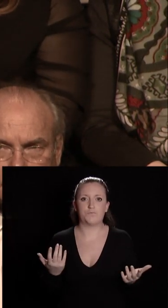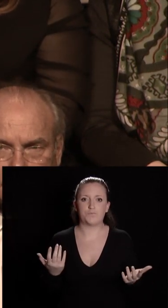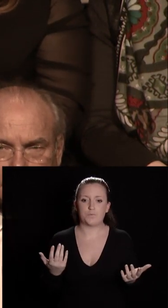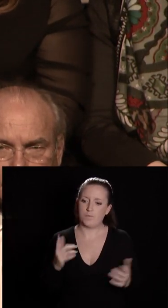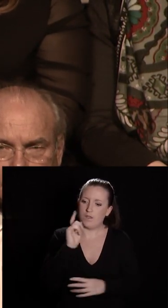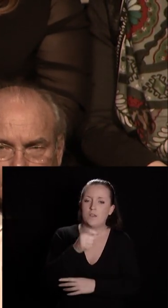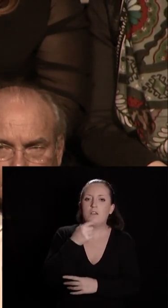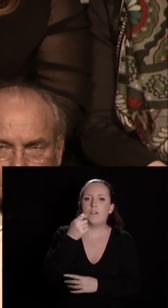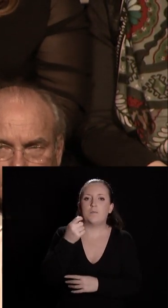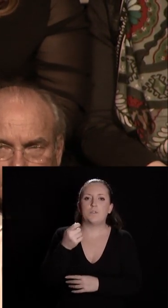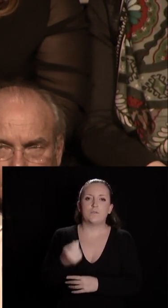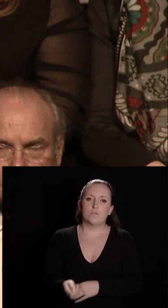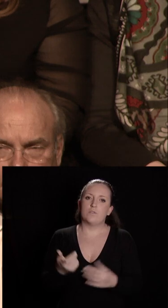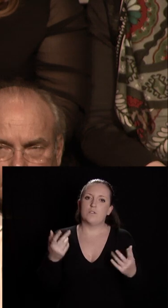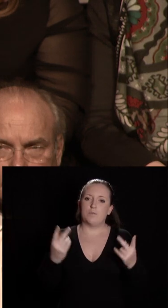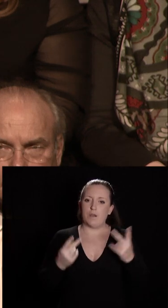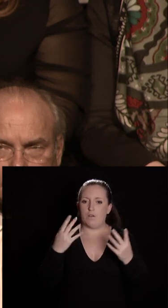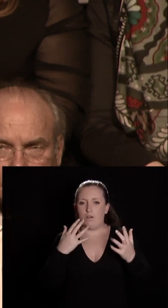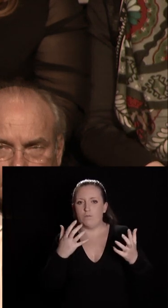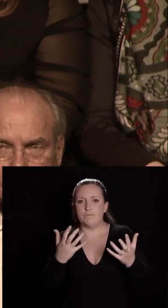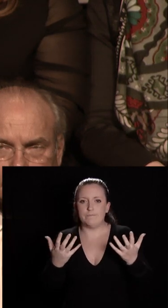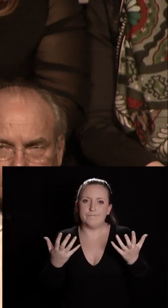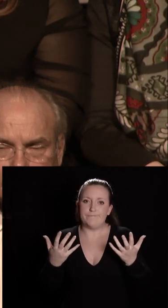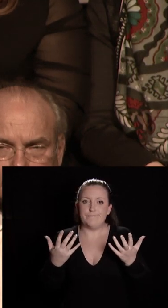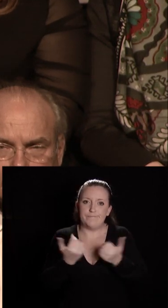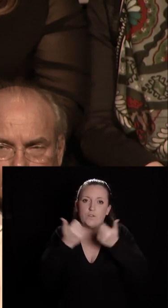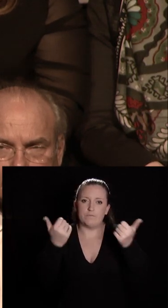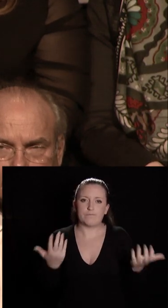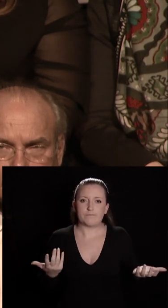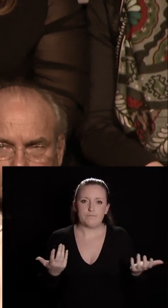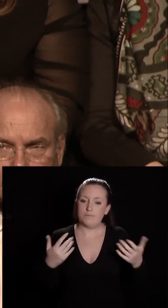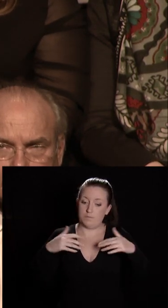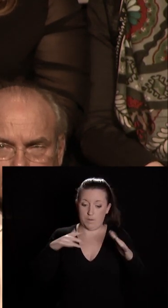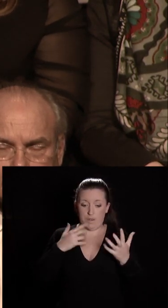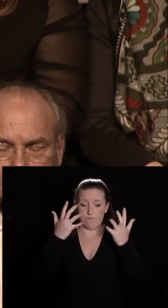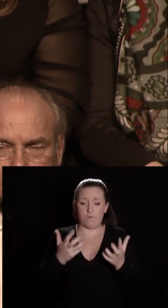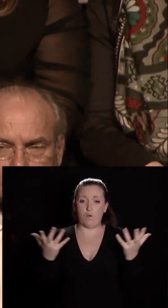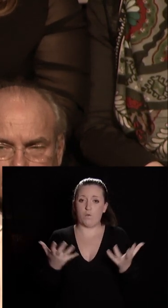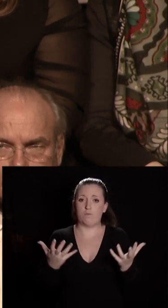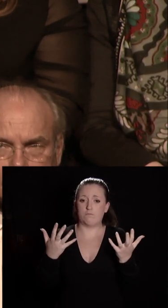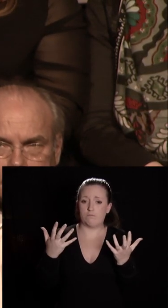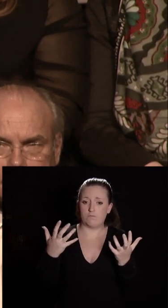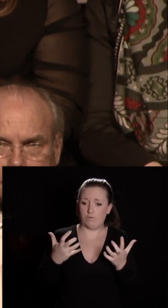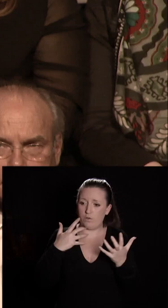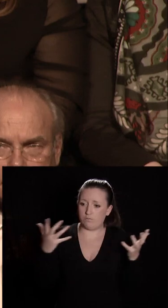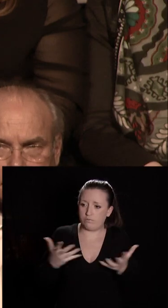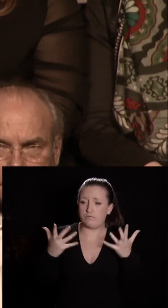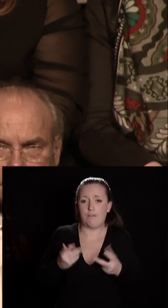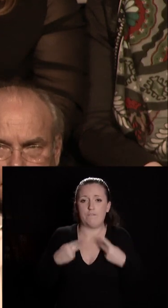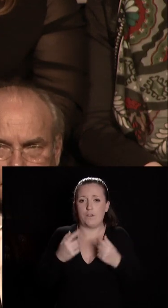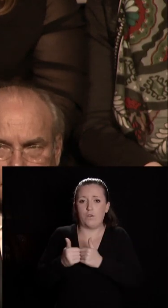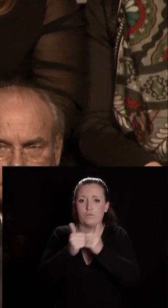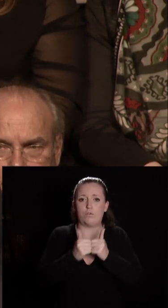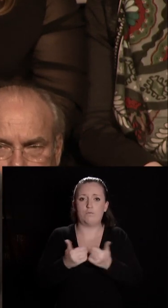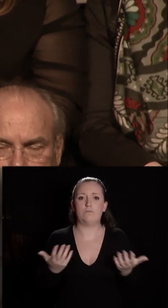les aspirations sont parfois contradictoires, mais notre volonté, c'est de favoriser le vivre ensemble. Nous